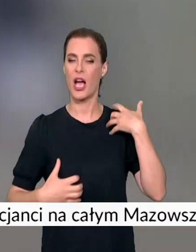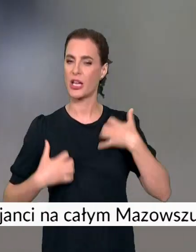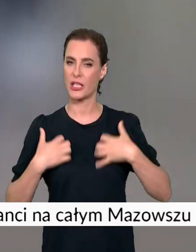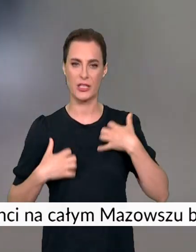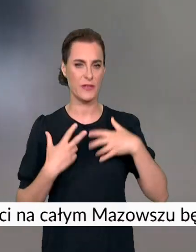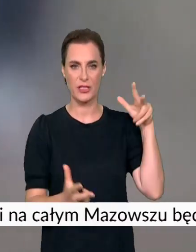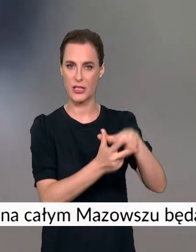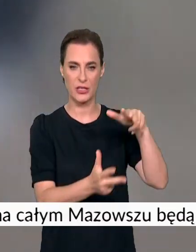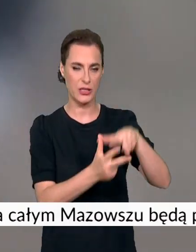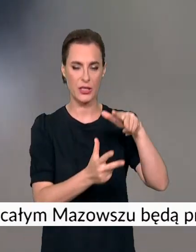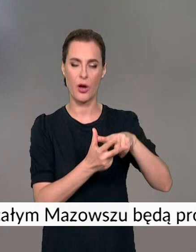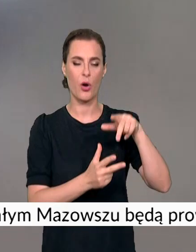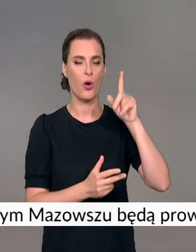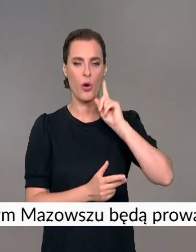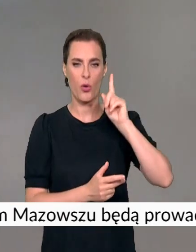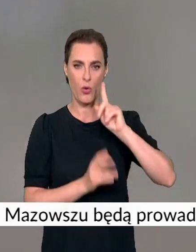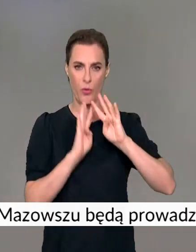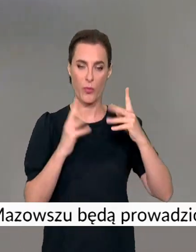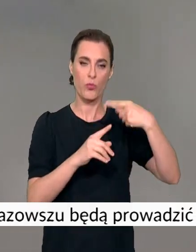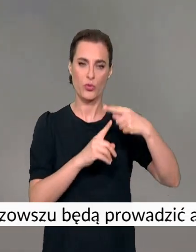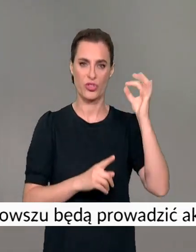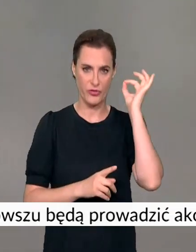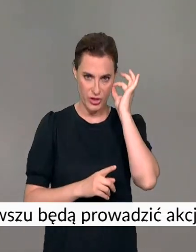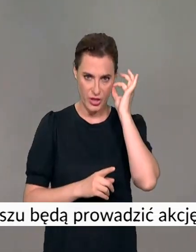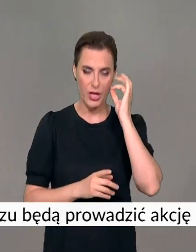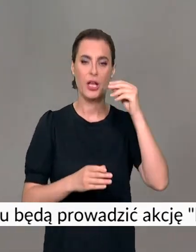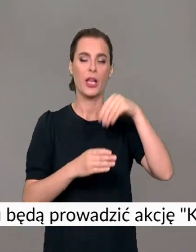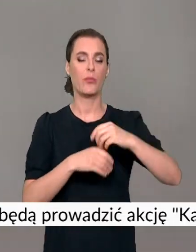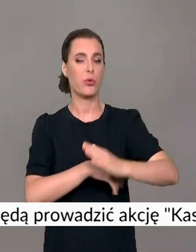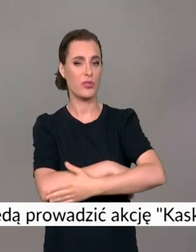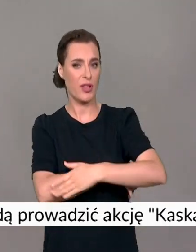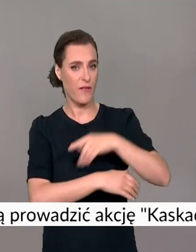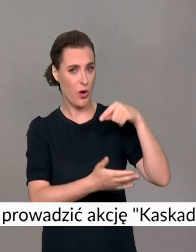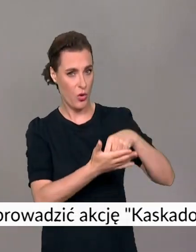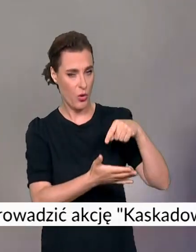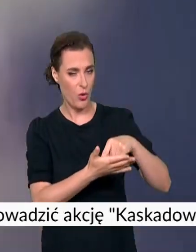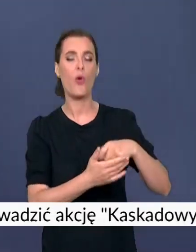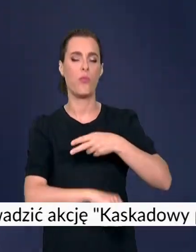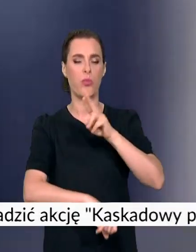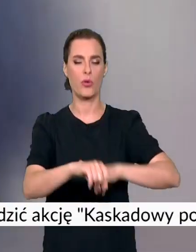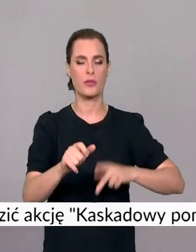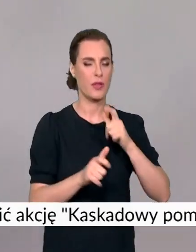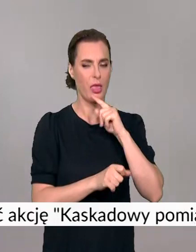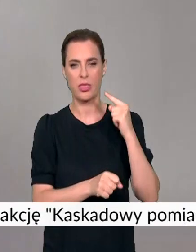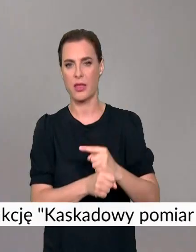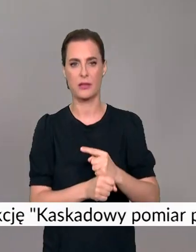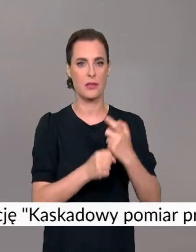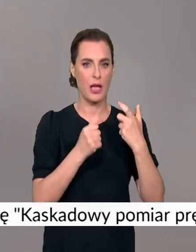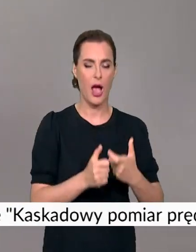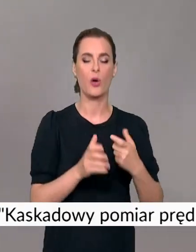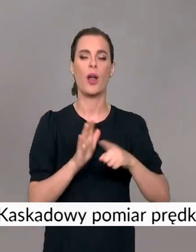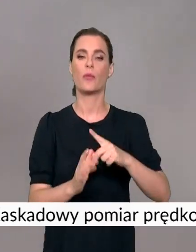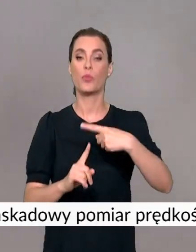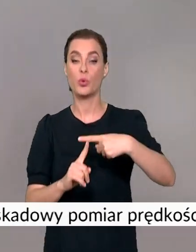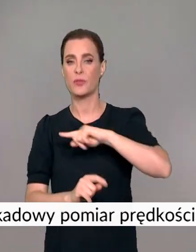grupy młodych ludzi. I na podstawie tego materiału policja podjęła czynności, które pod nadzorem